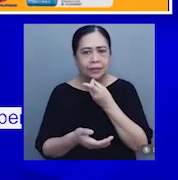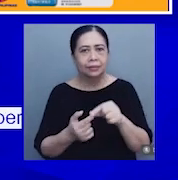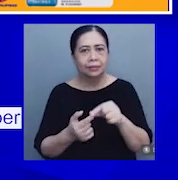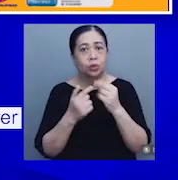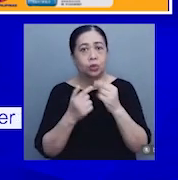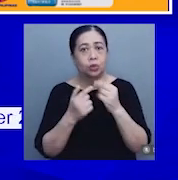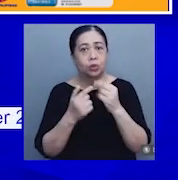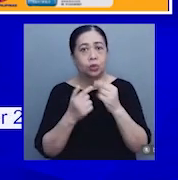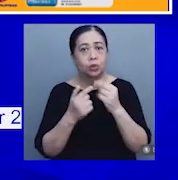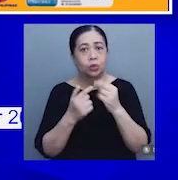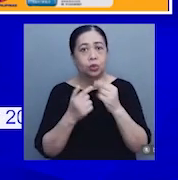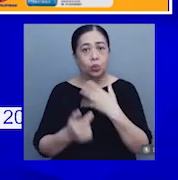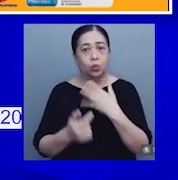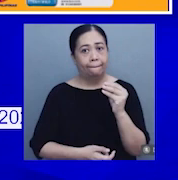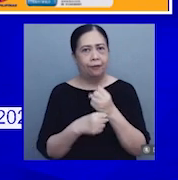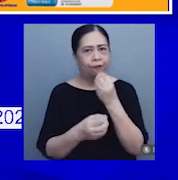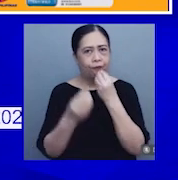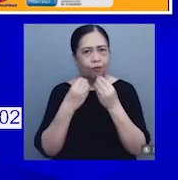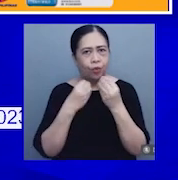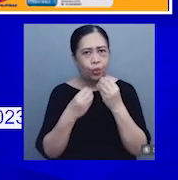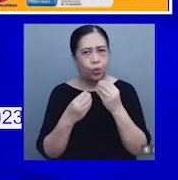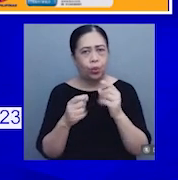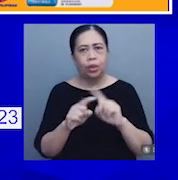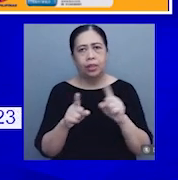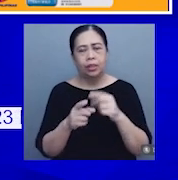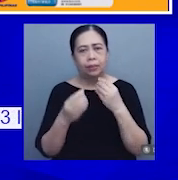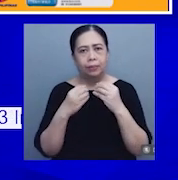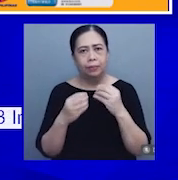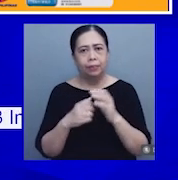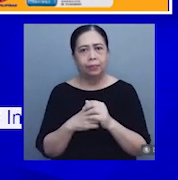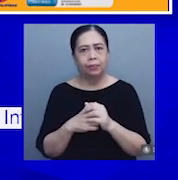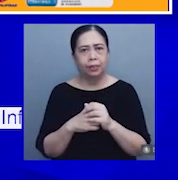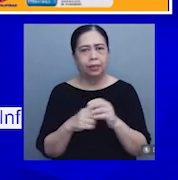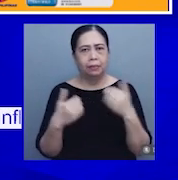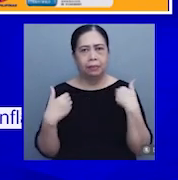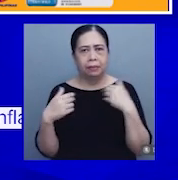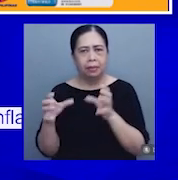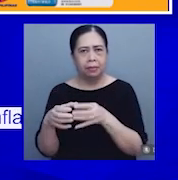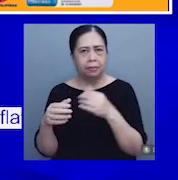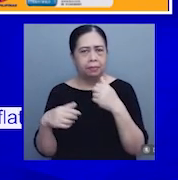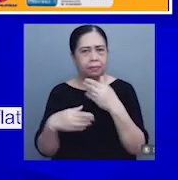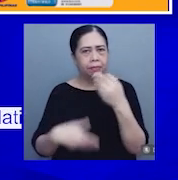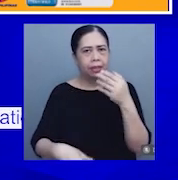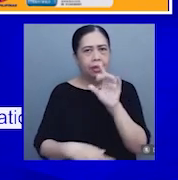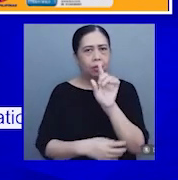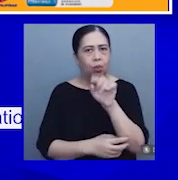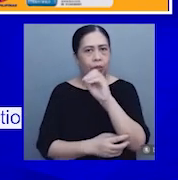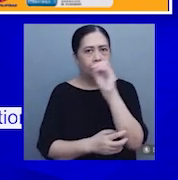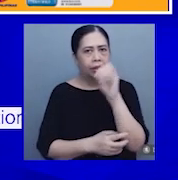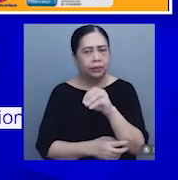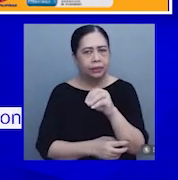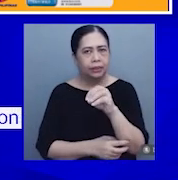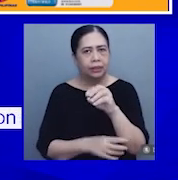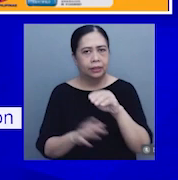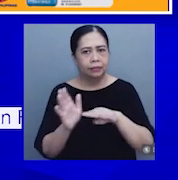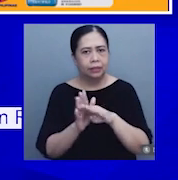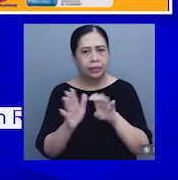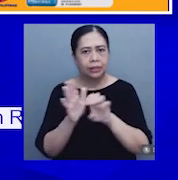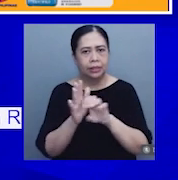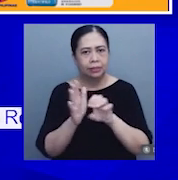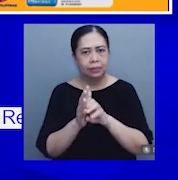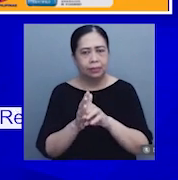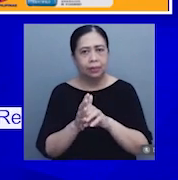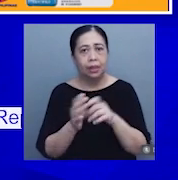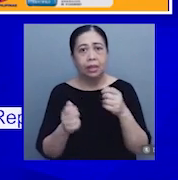-made food and other food products, not elsewhere classified, na may 8.1% inflation. Tulad ng infant